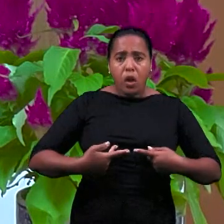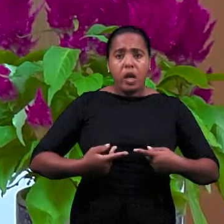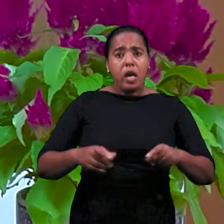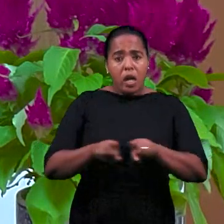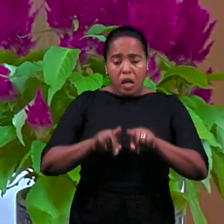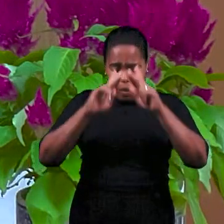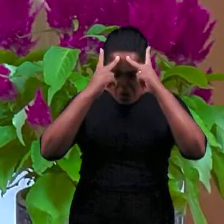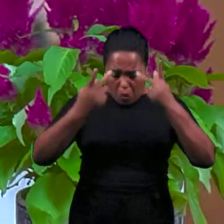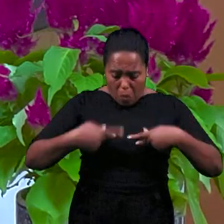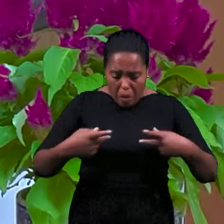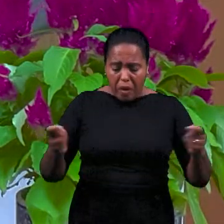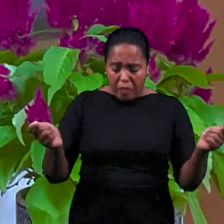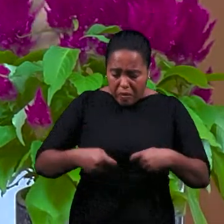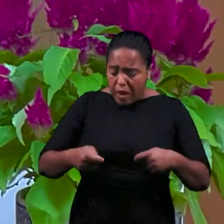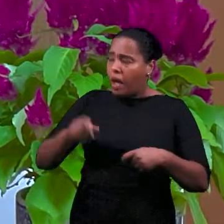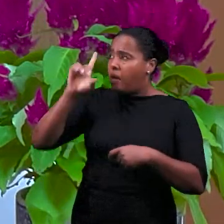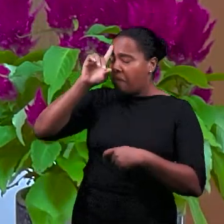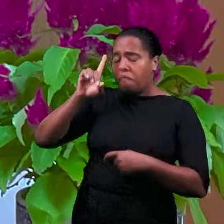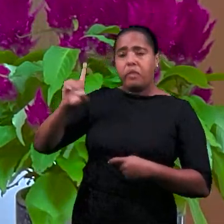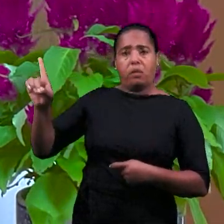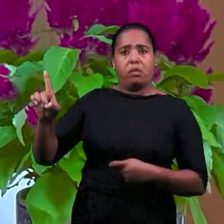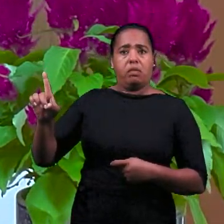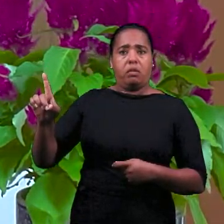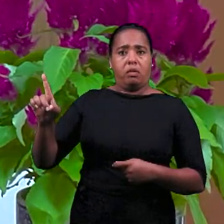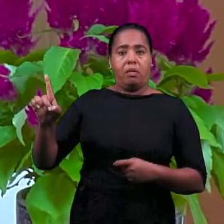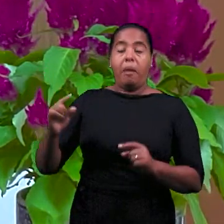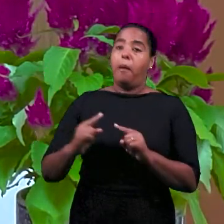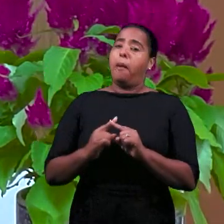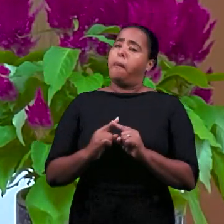гуманизирован, а человек обожествлен.